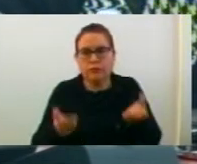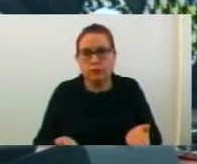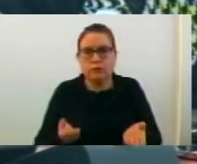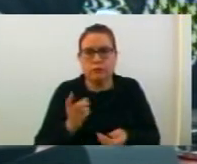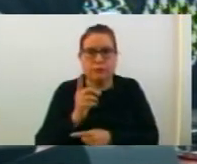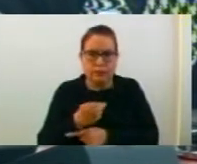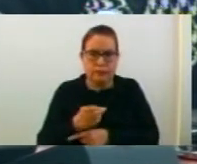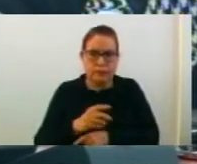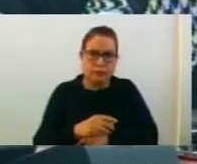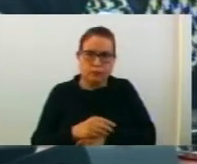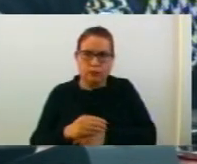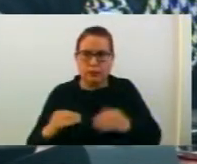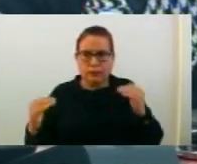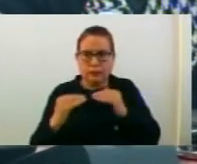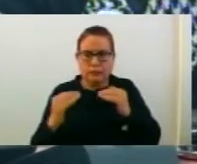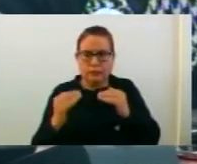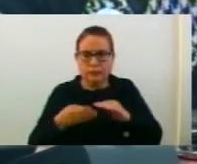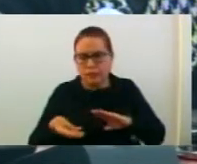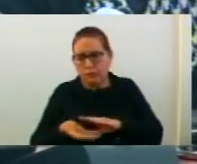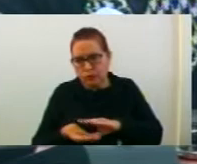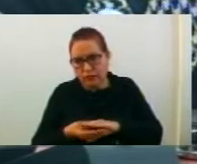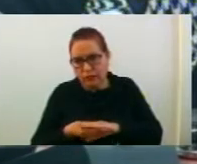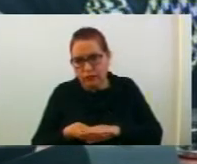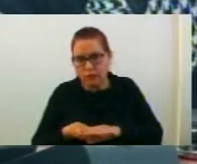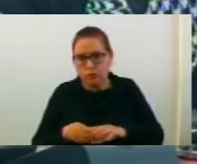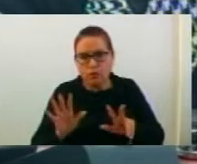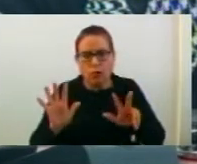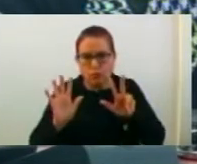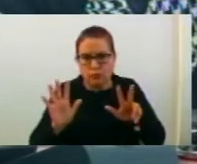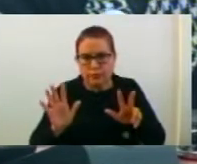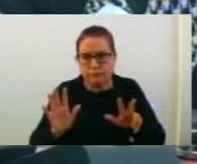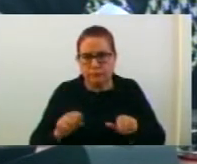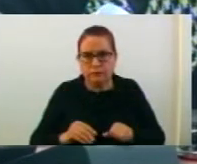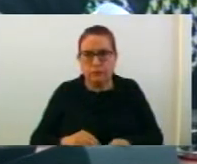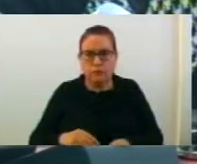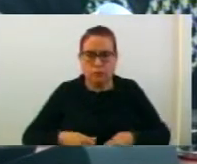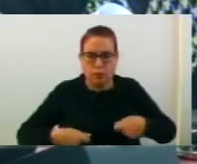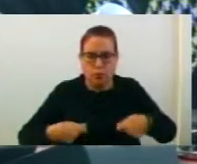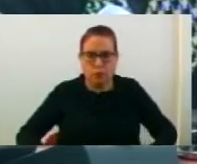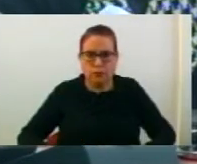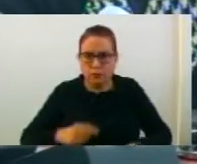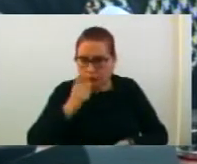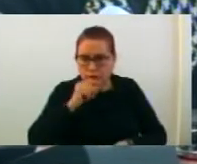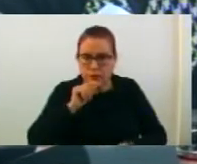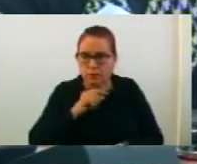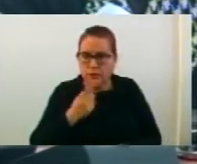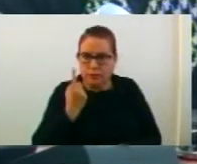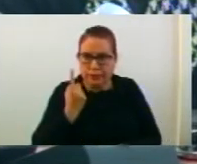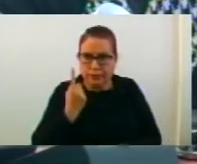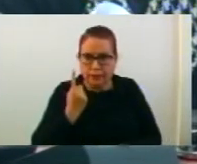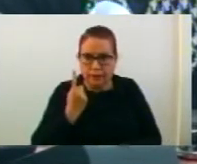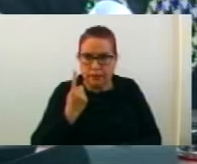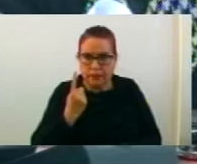се предлага давање на согласност за издавање под закуп на 8 објакти во собственост на Община Струмица, од кои 1 во